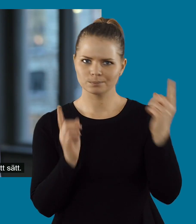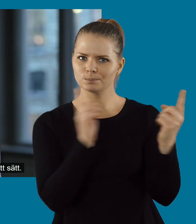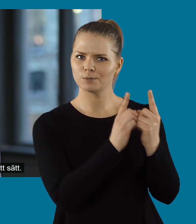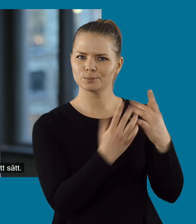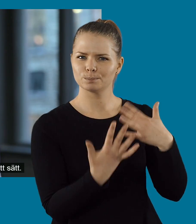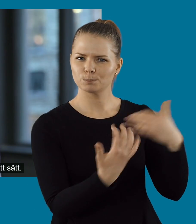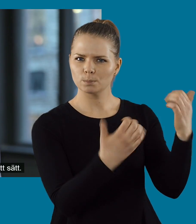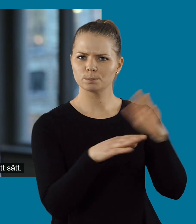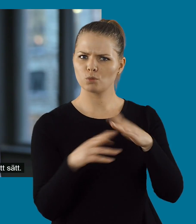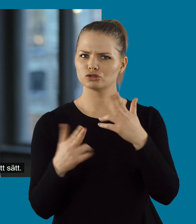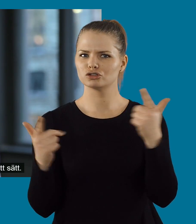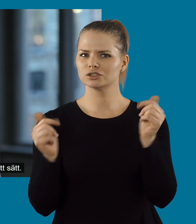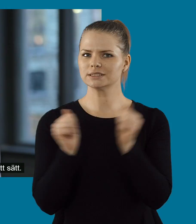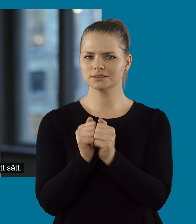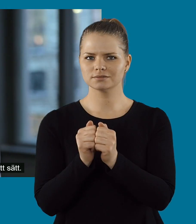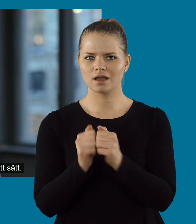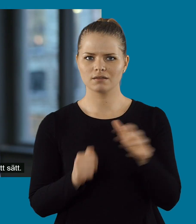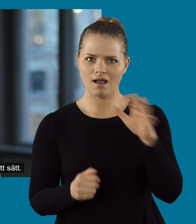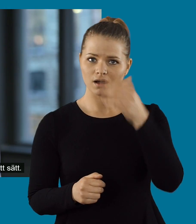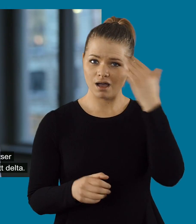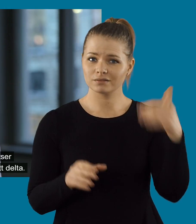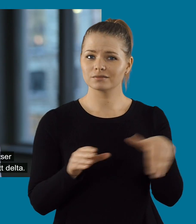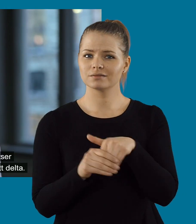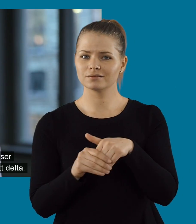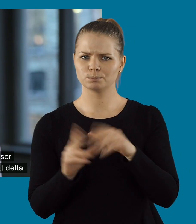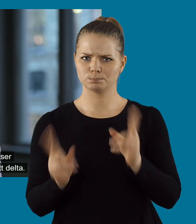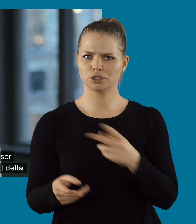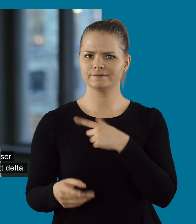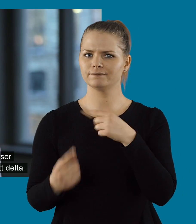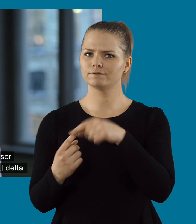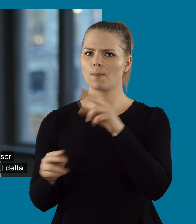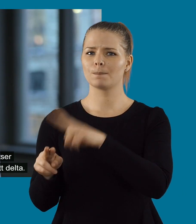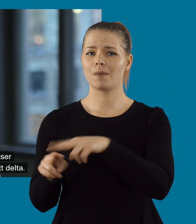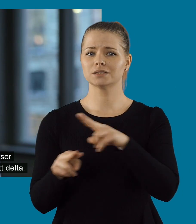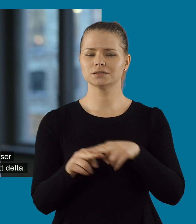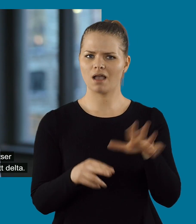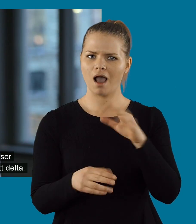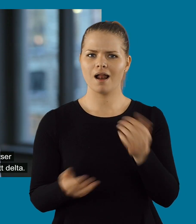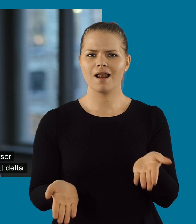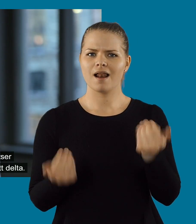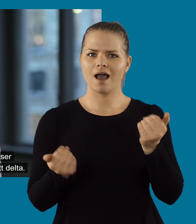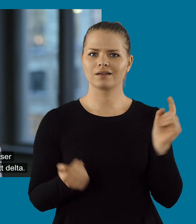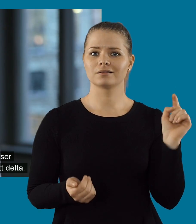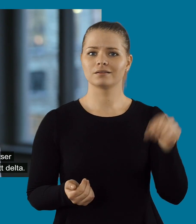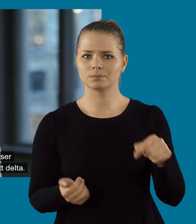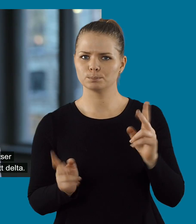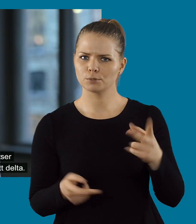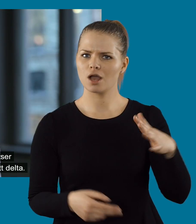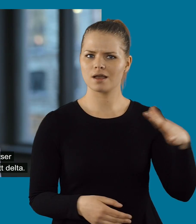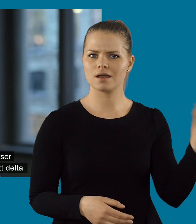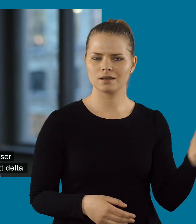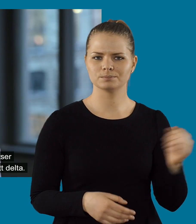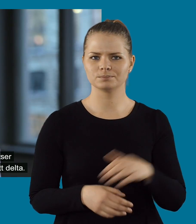det här att vi kan möta publiken på ett helt nytt sätt. Alla kan vara med. Vi har valt platser där verkligen alla